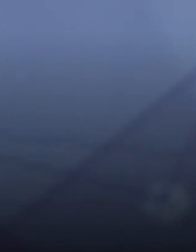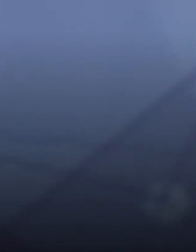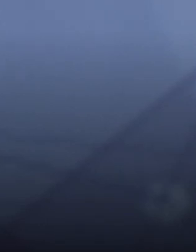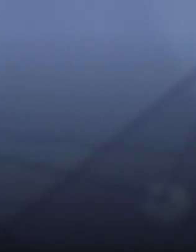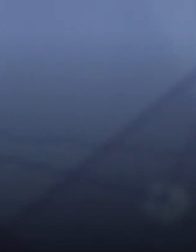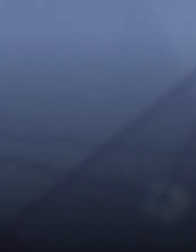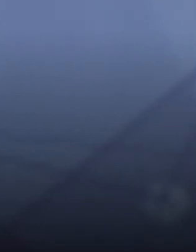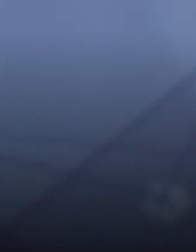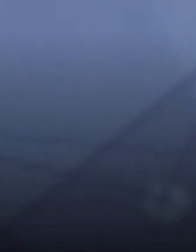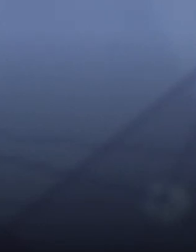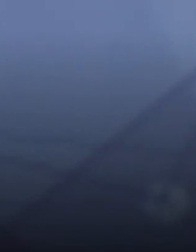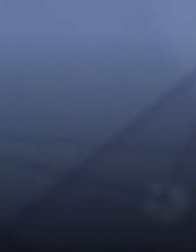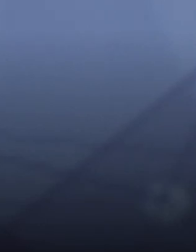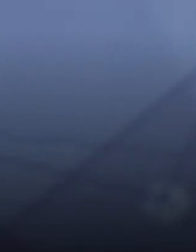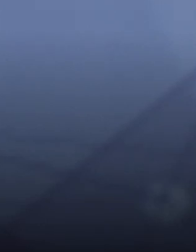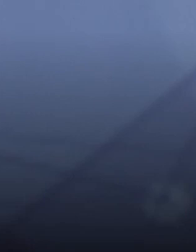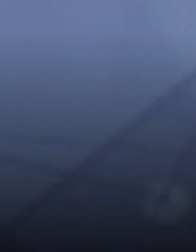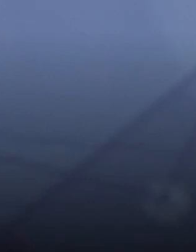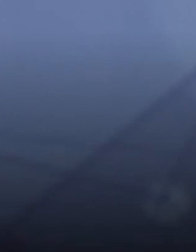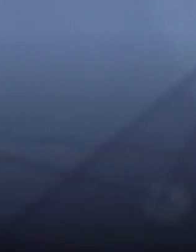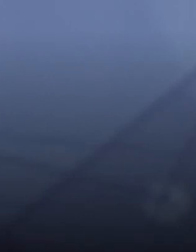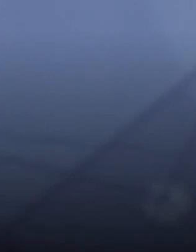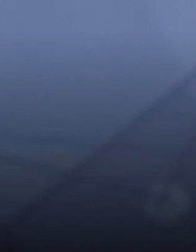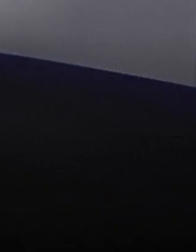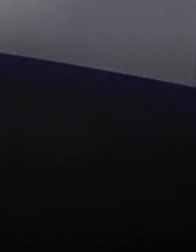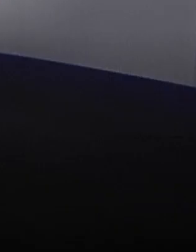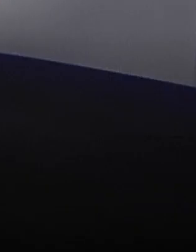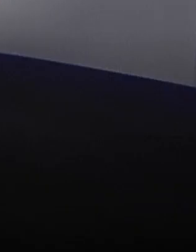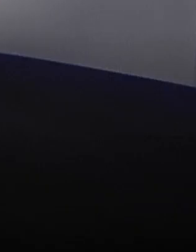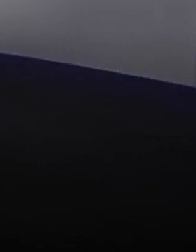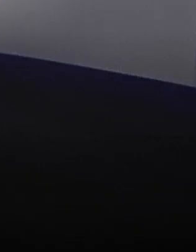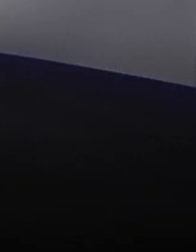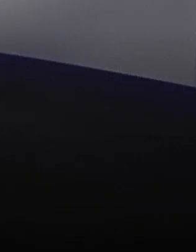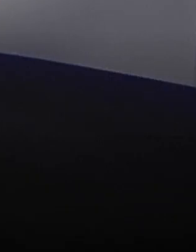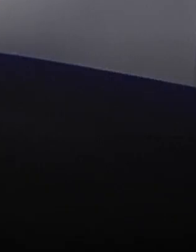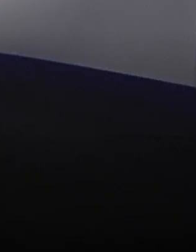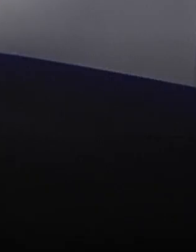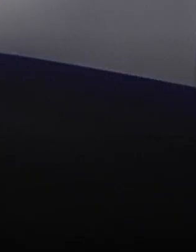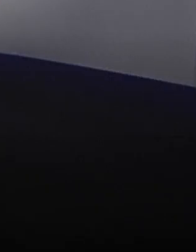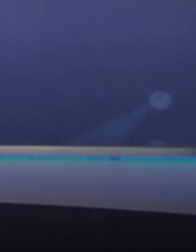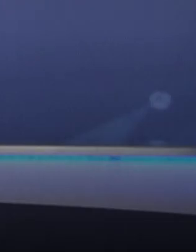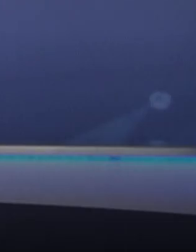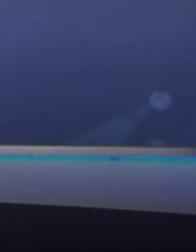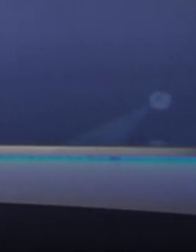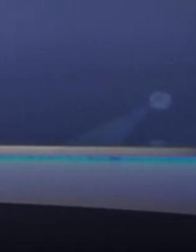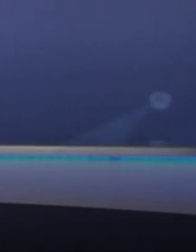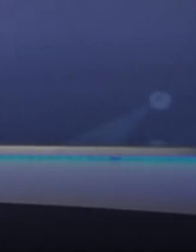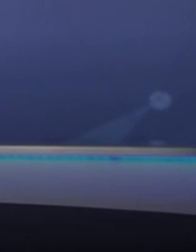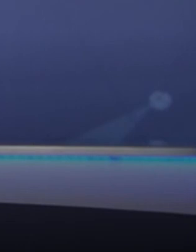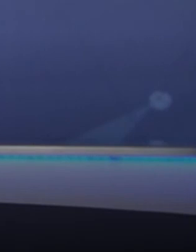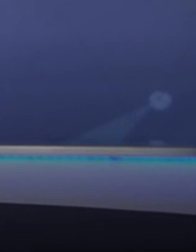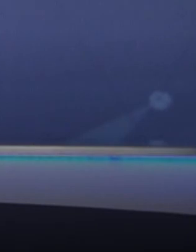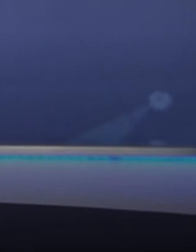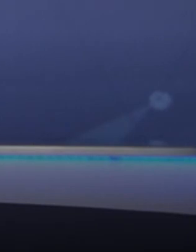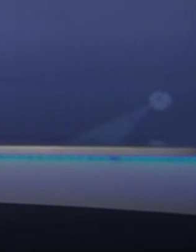'єктами культурної спадщини. Це також важливо. Почули думку? Дуже дякую, що сьогодні завітала до нас в студії. Дуже дякую пану Олегу, що